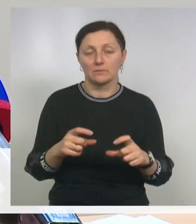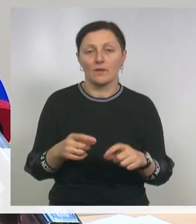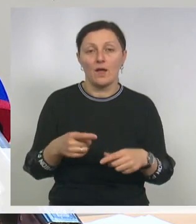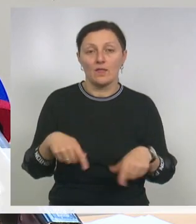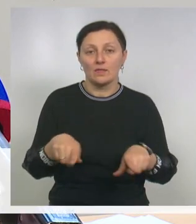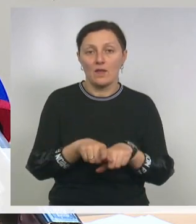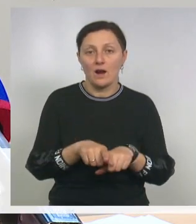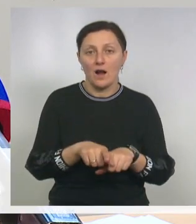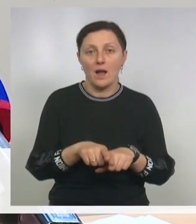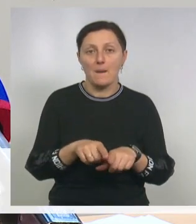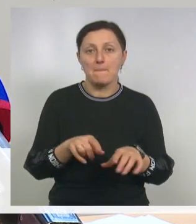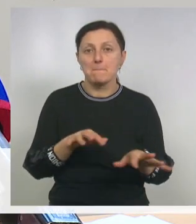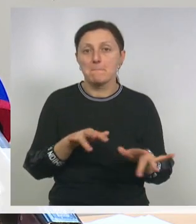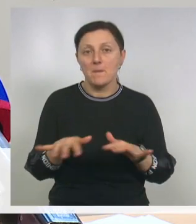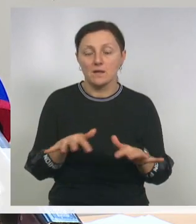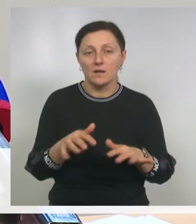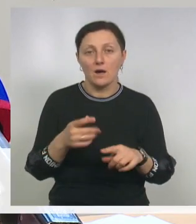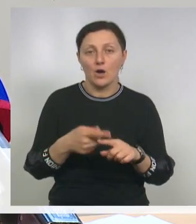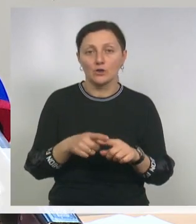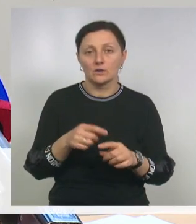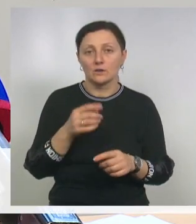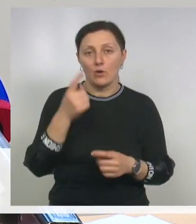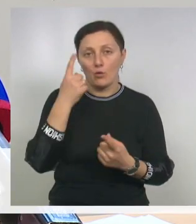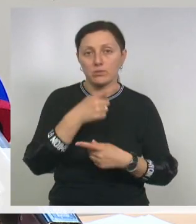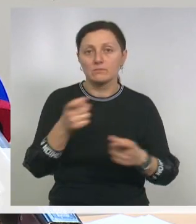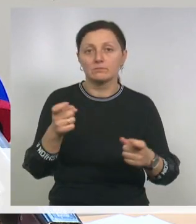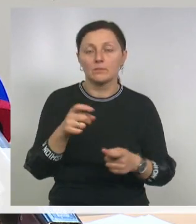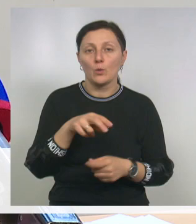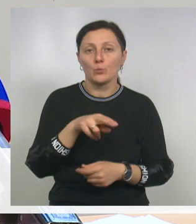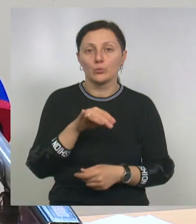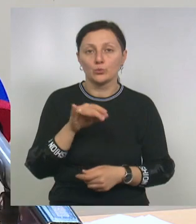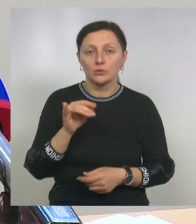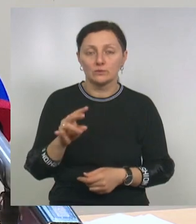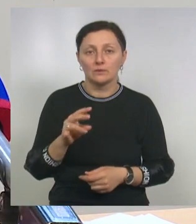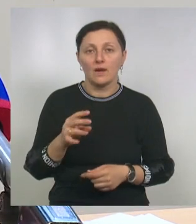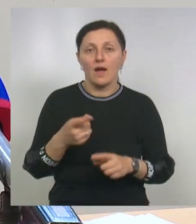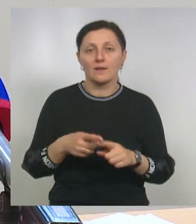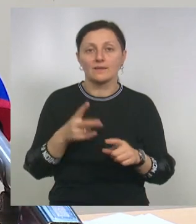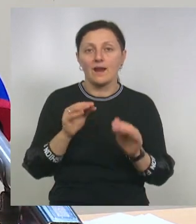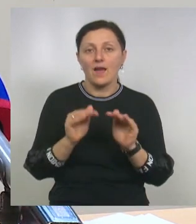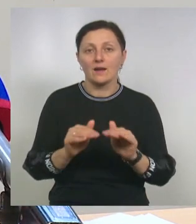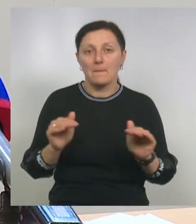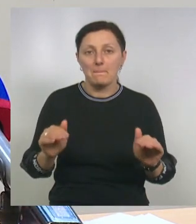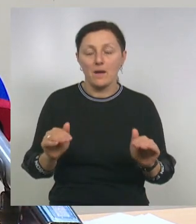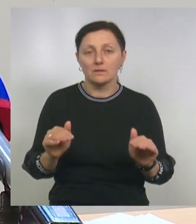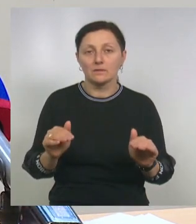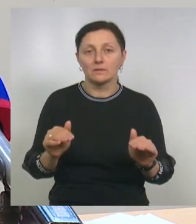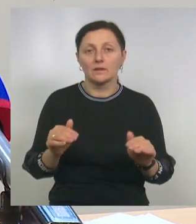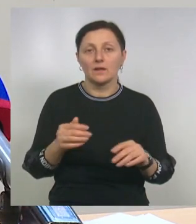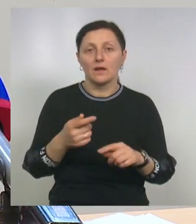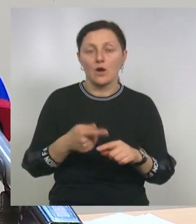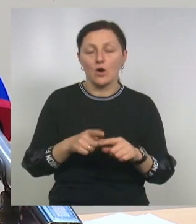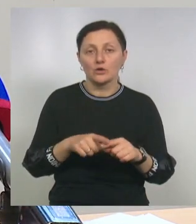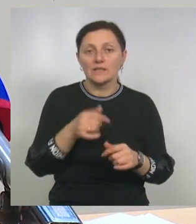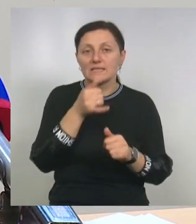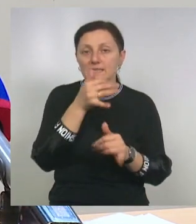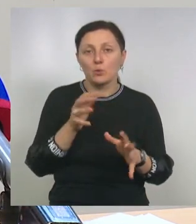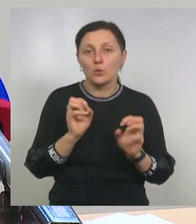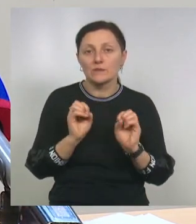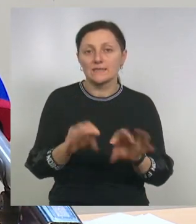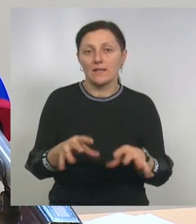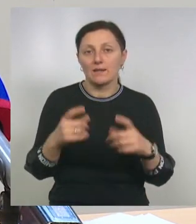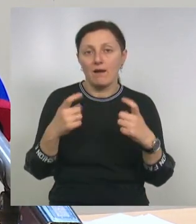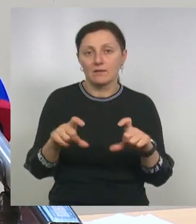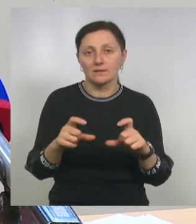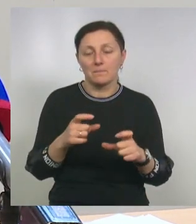которую обозначил президент, крайне востребована для тех ребят, которые не преодолеют минимального порога сдачи ЕГЭ. Ну то